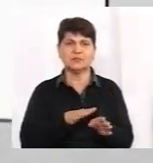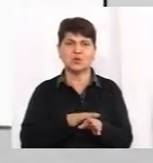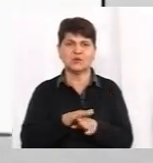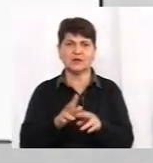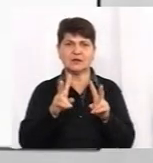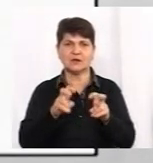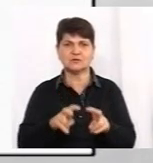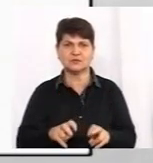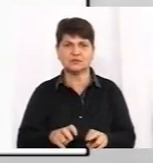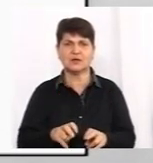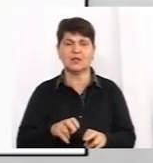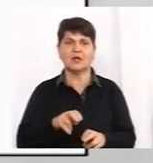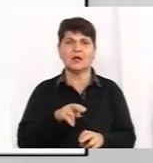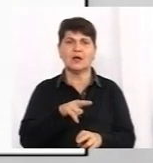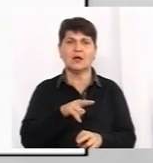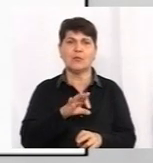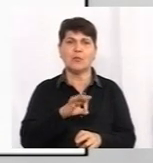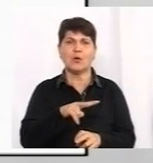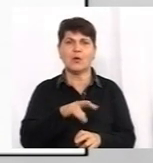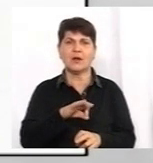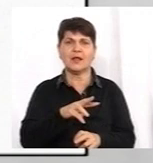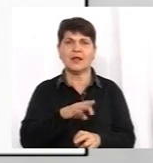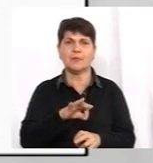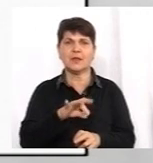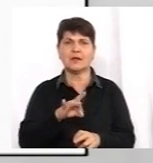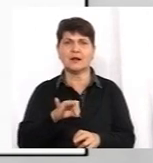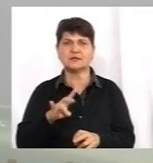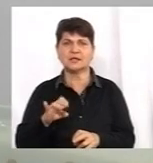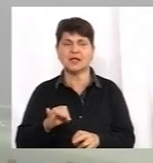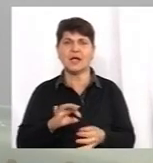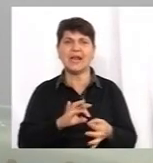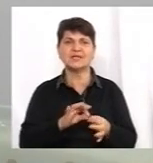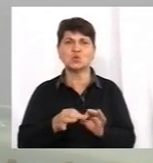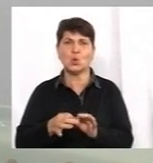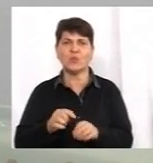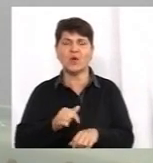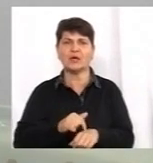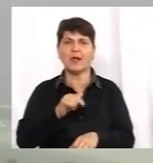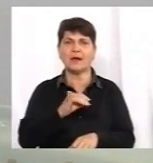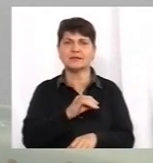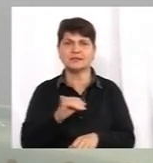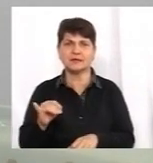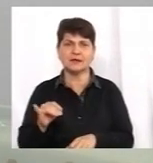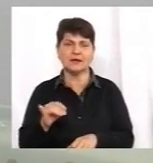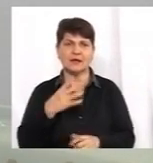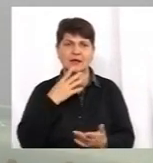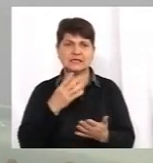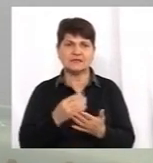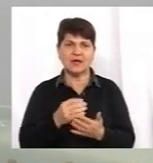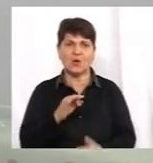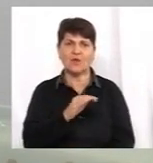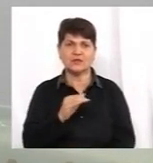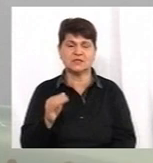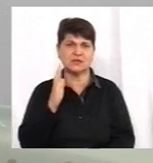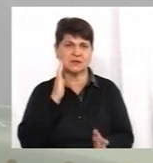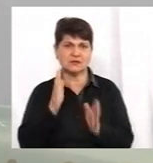досліджень методом полімеразної ланцюгової реакції. Водночас, пан Станіслав, на своїй офіційній сторінці